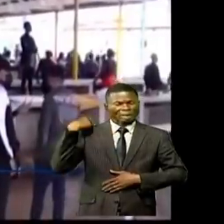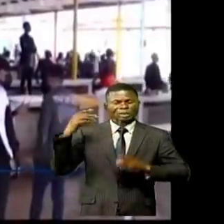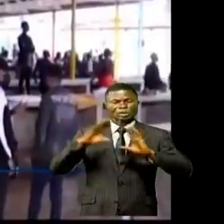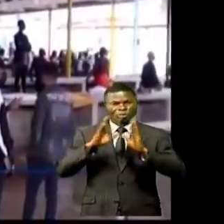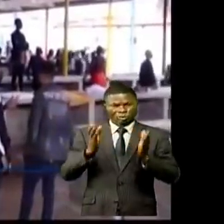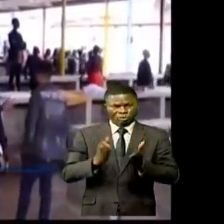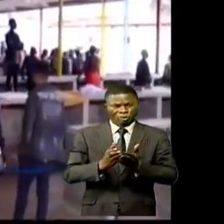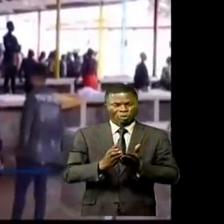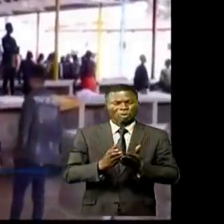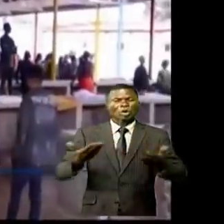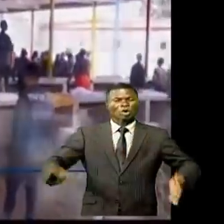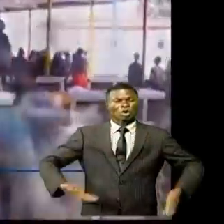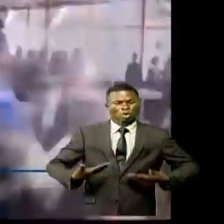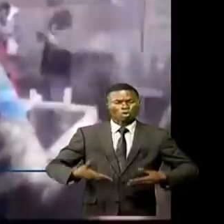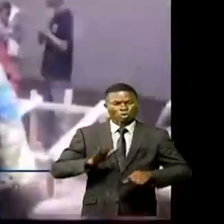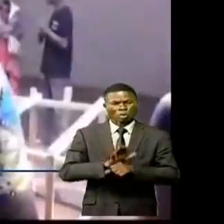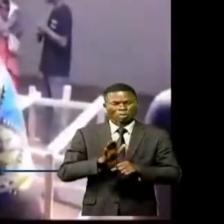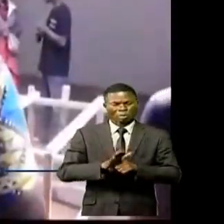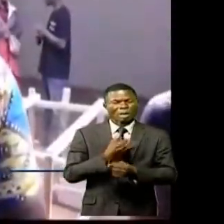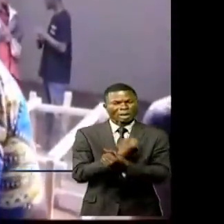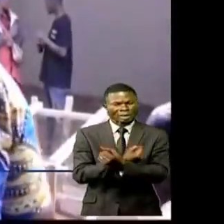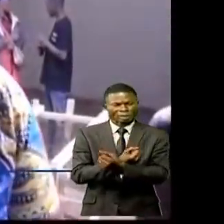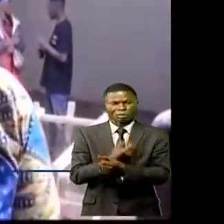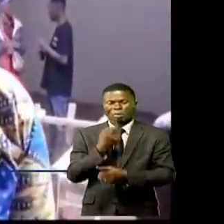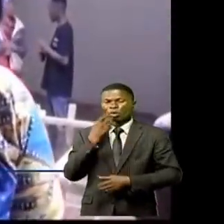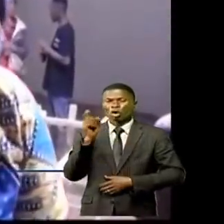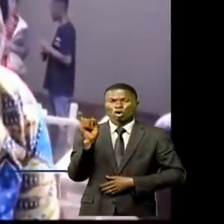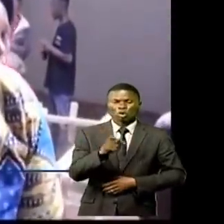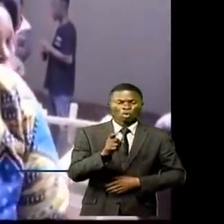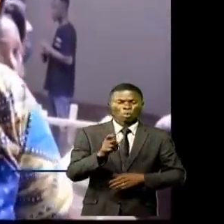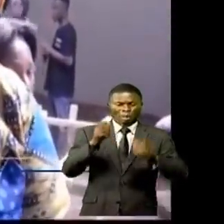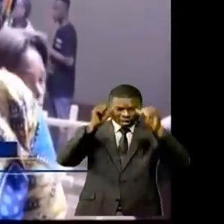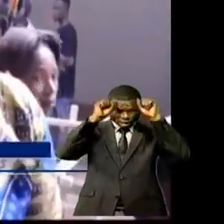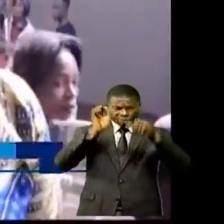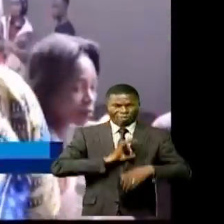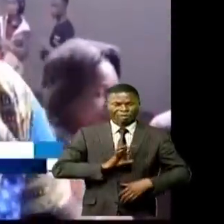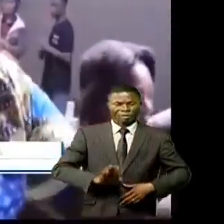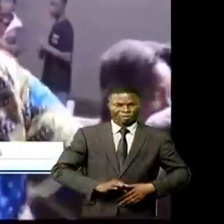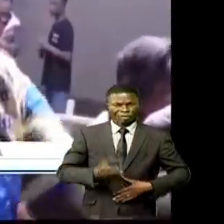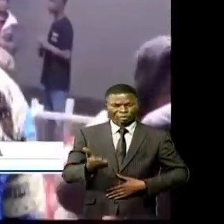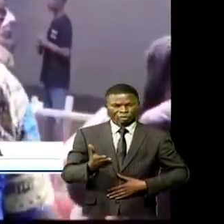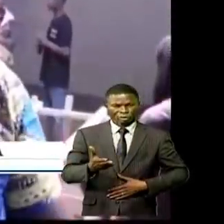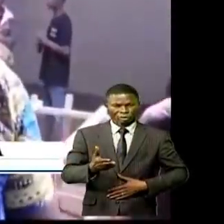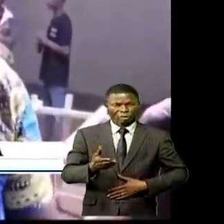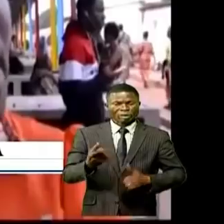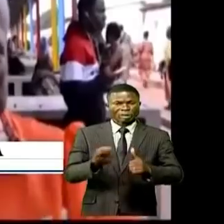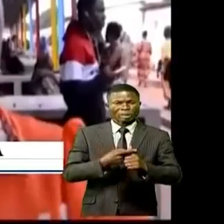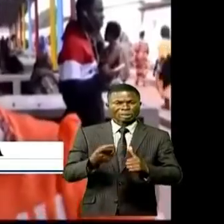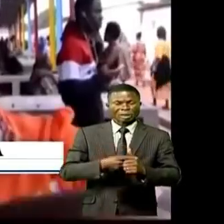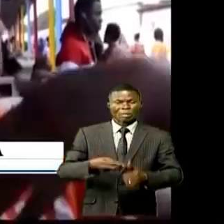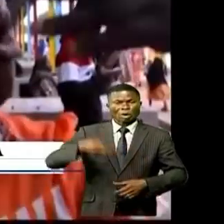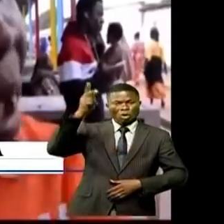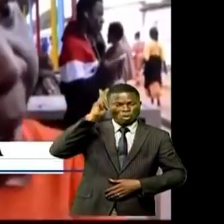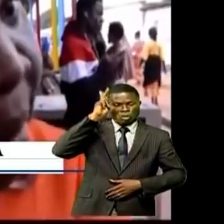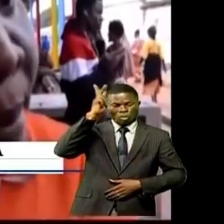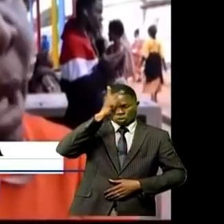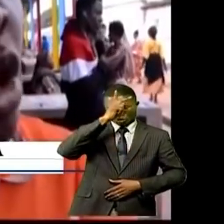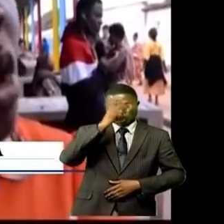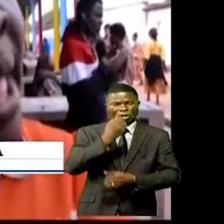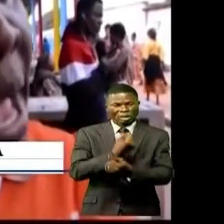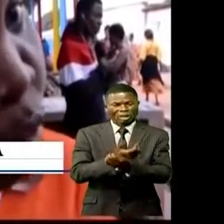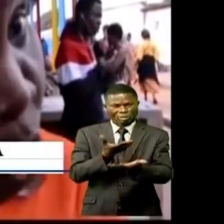qui répond ainsi aux instructions du président de la République, Félix-Antoine Tshisegué de Tchilombo, relayé dans le Haut-Katanga par le gouverneur Jacques